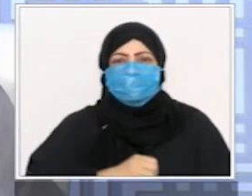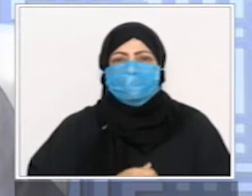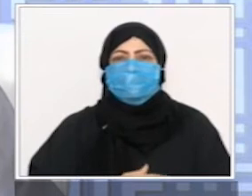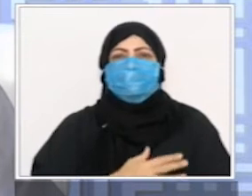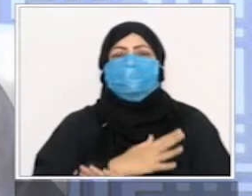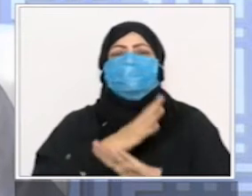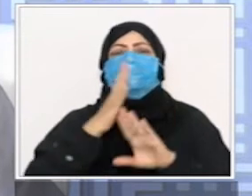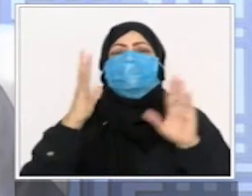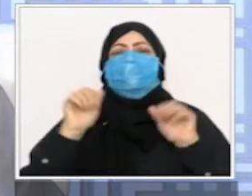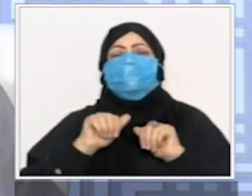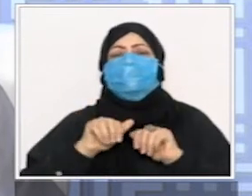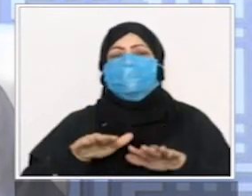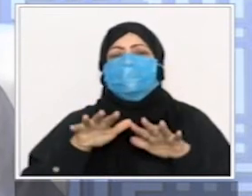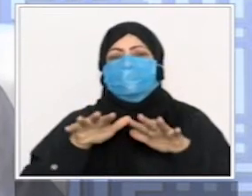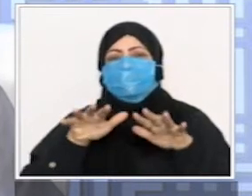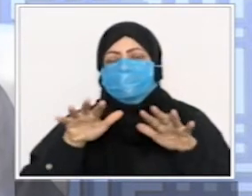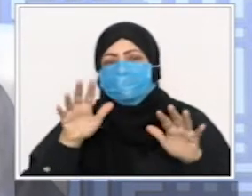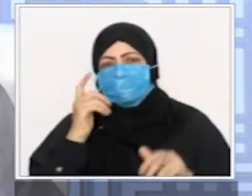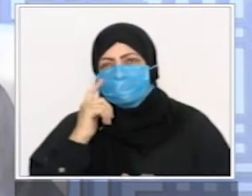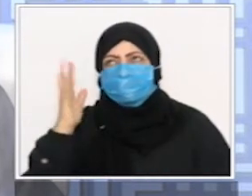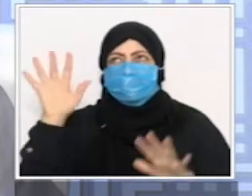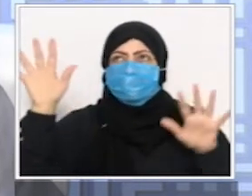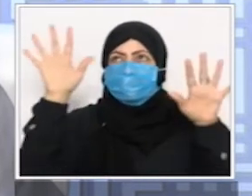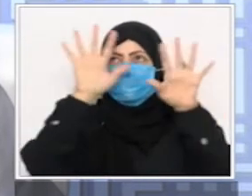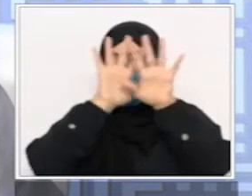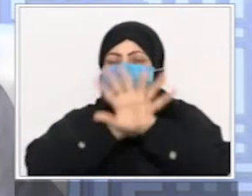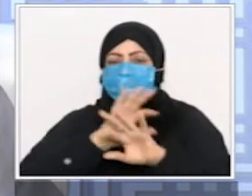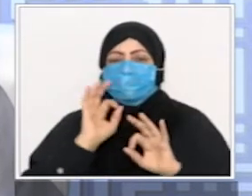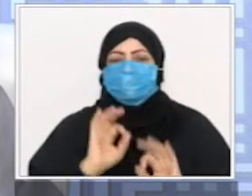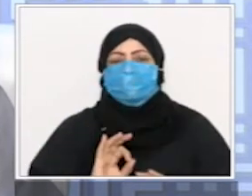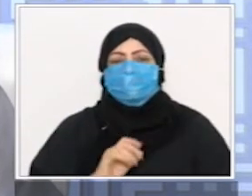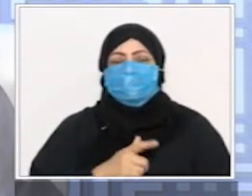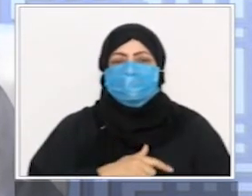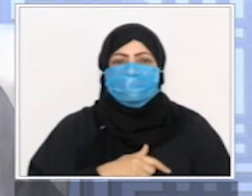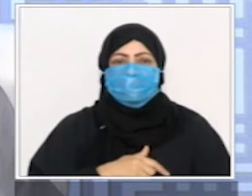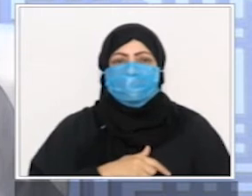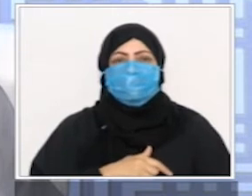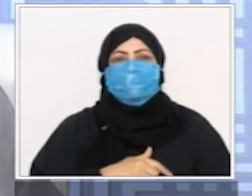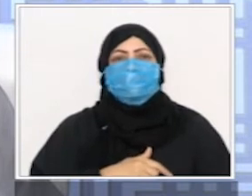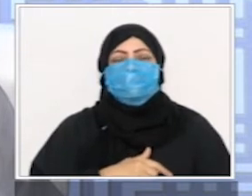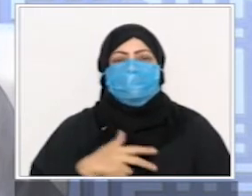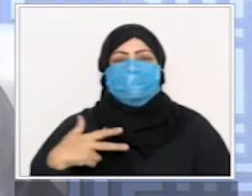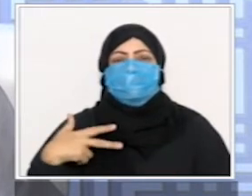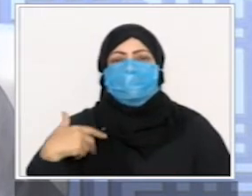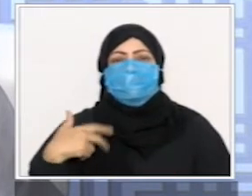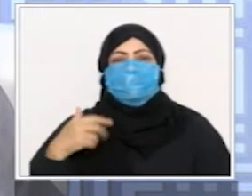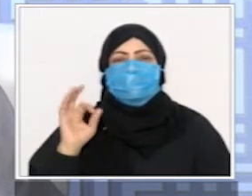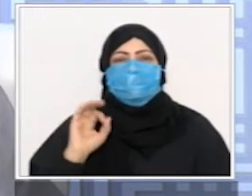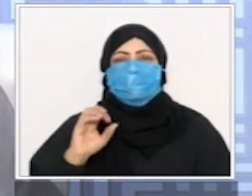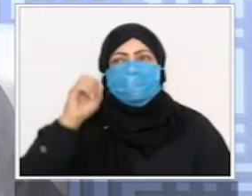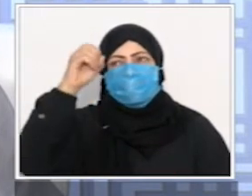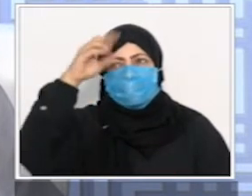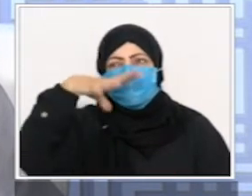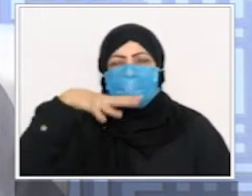فيسمونه هذا الذي أشار إليه الله عز وجل بقوله حتى يتبين لكم